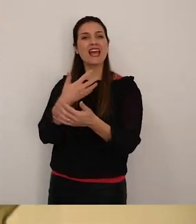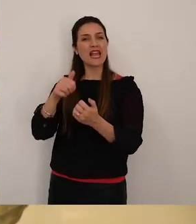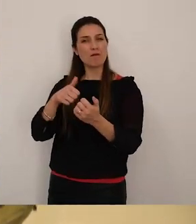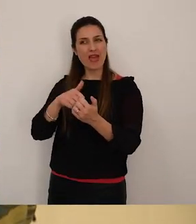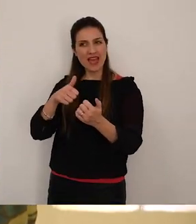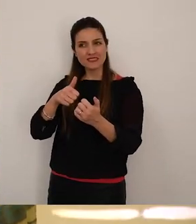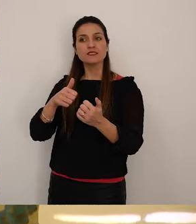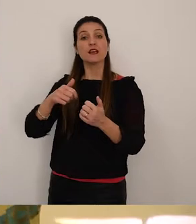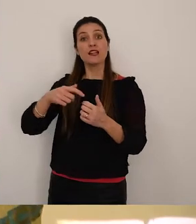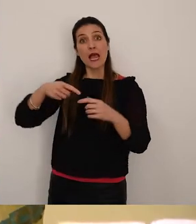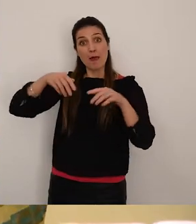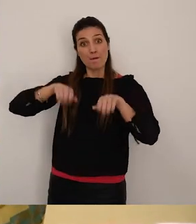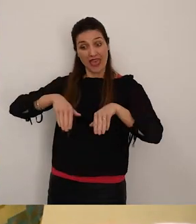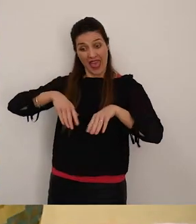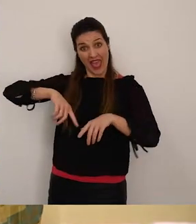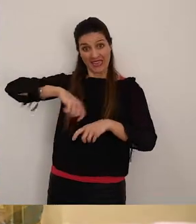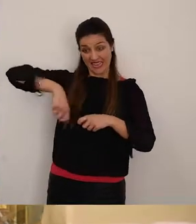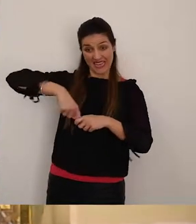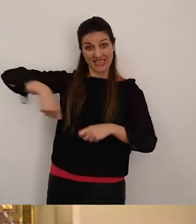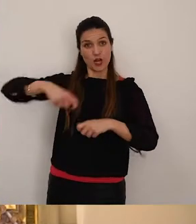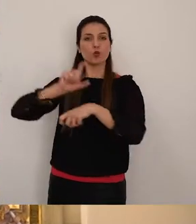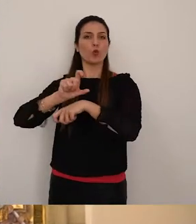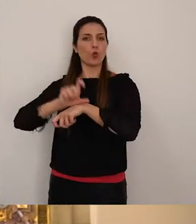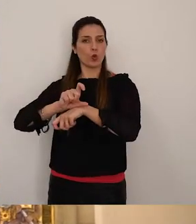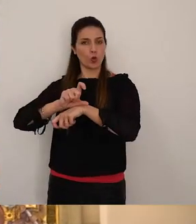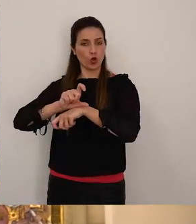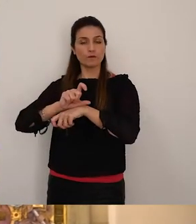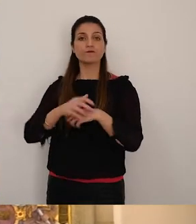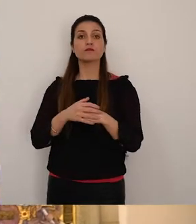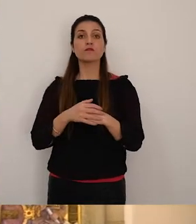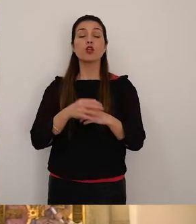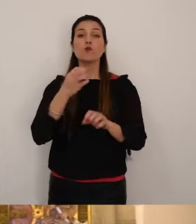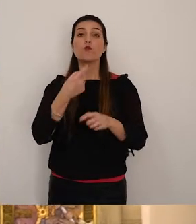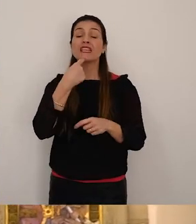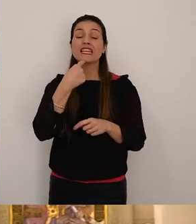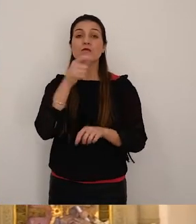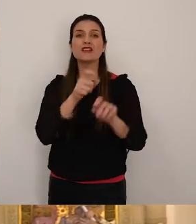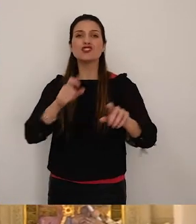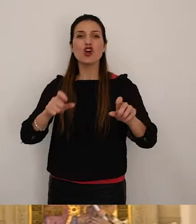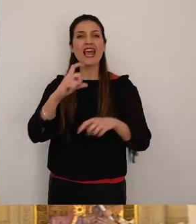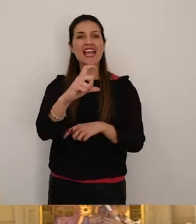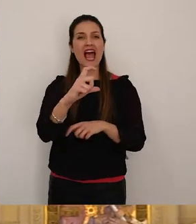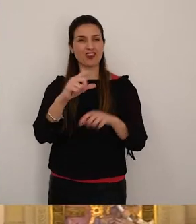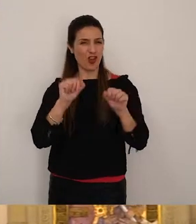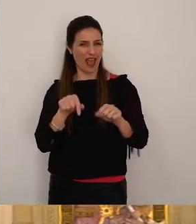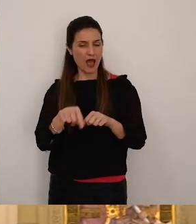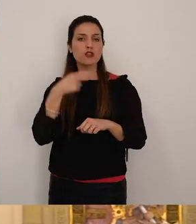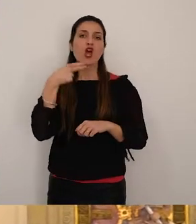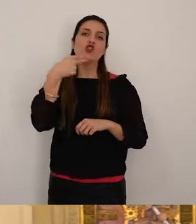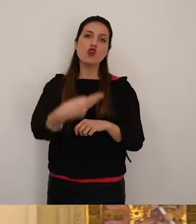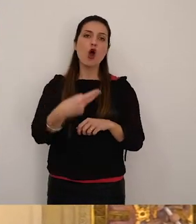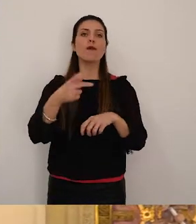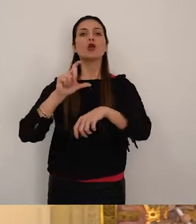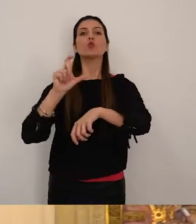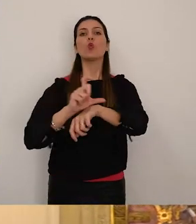incatenato ai suoi piedi i cannolesi vengono anche soprannominati turchi per via di un episodio di